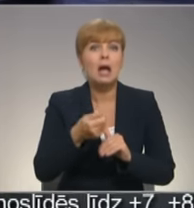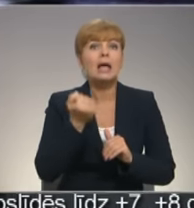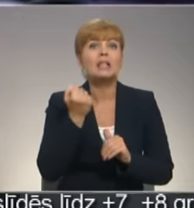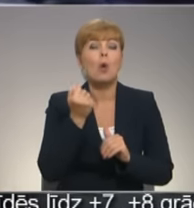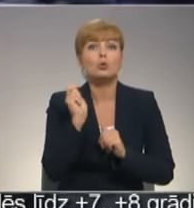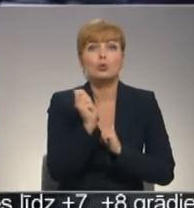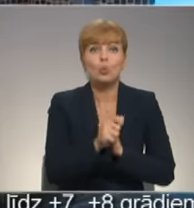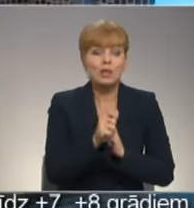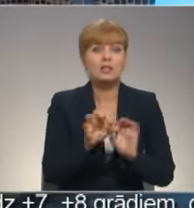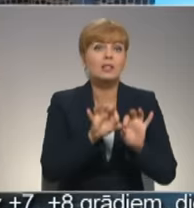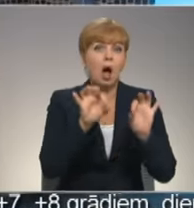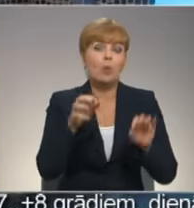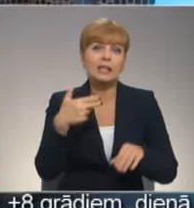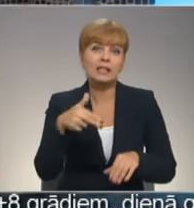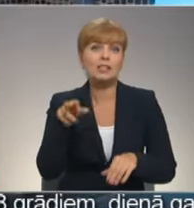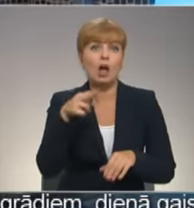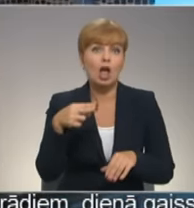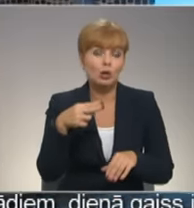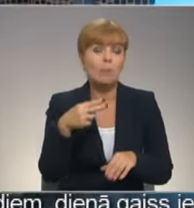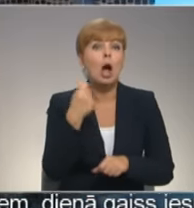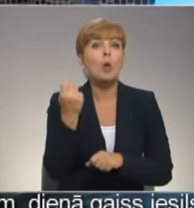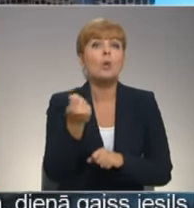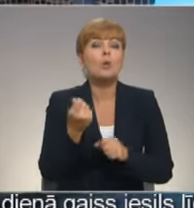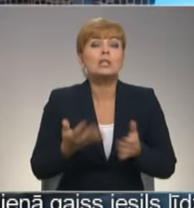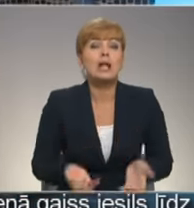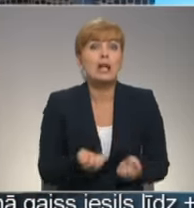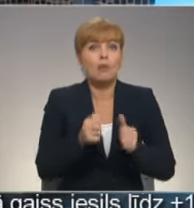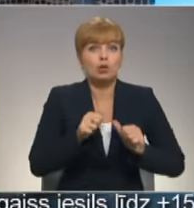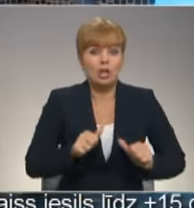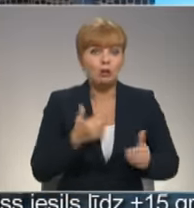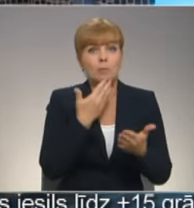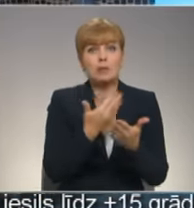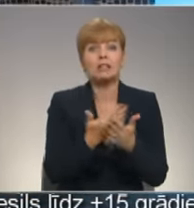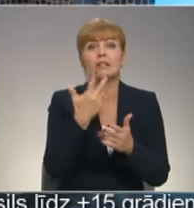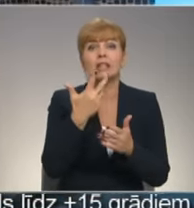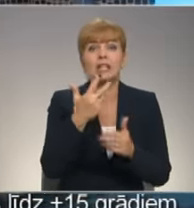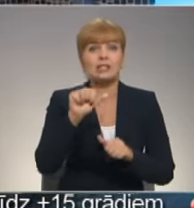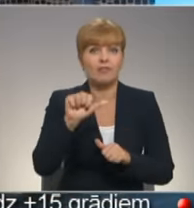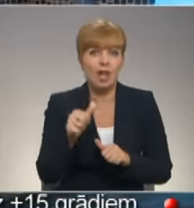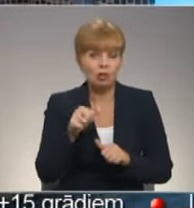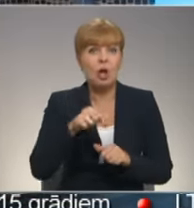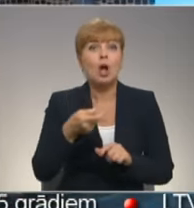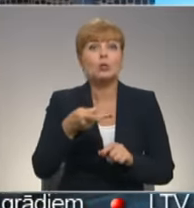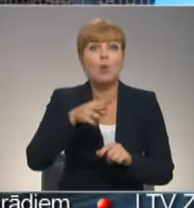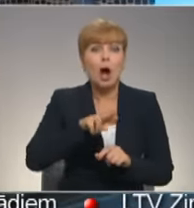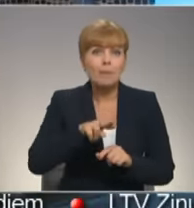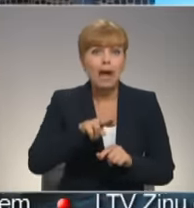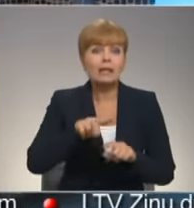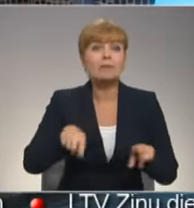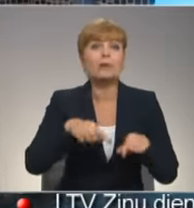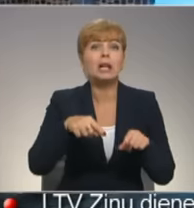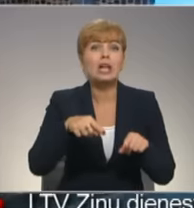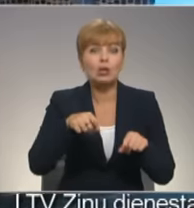eiro. Ugunsdzēsības un glābšanas dienas tā piedāvā tris variantus. Nomainīt gāzes plītu uz elektrisko,